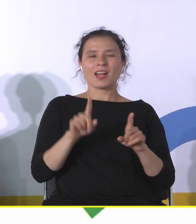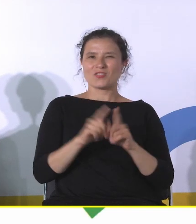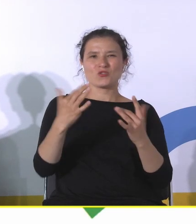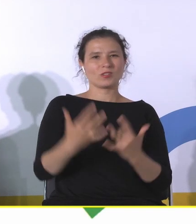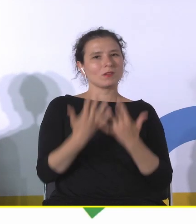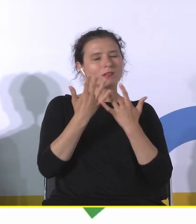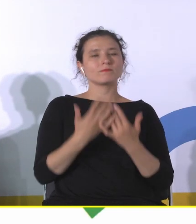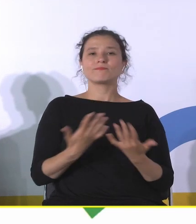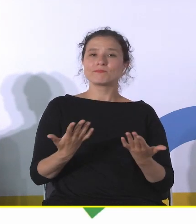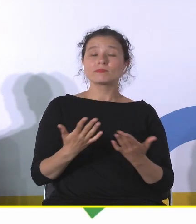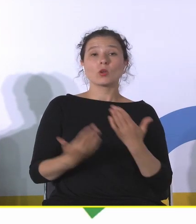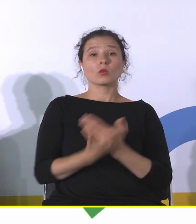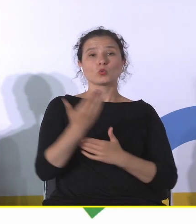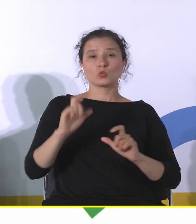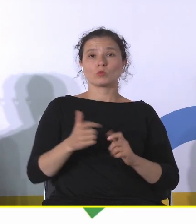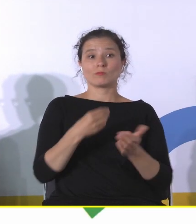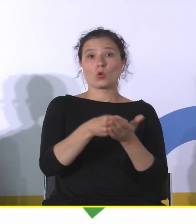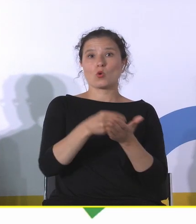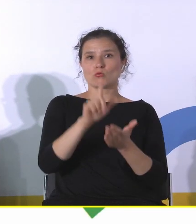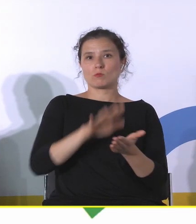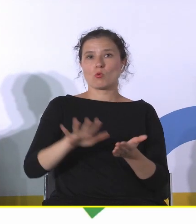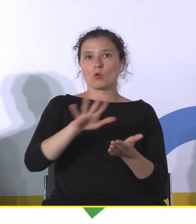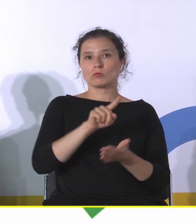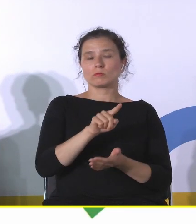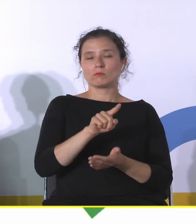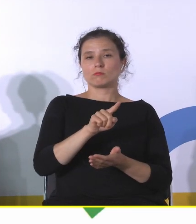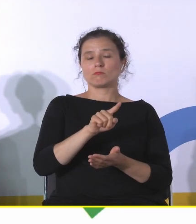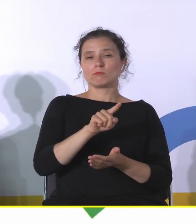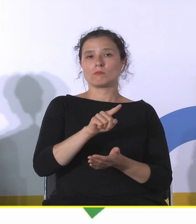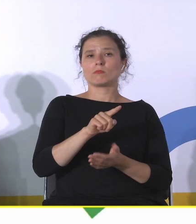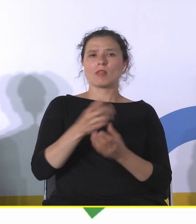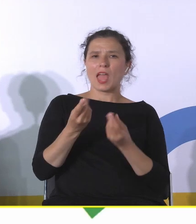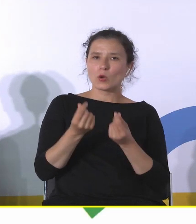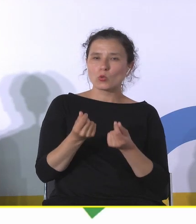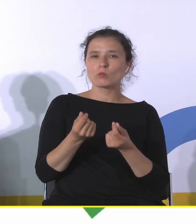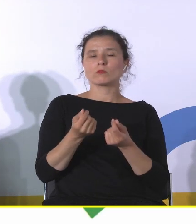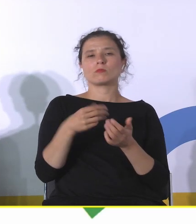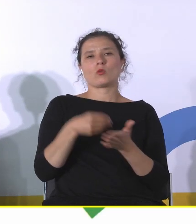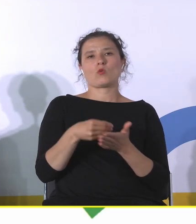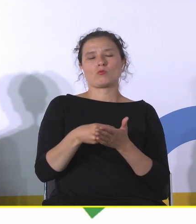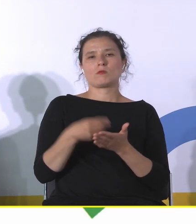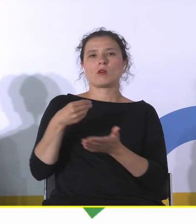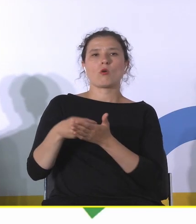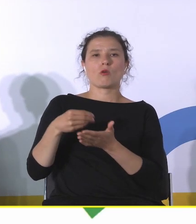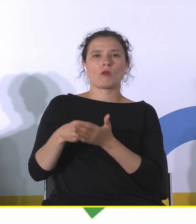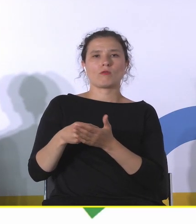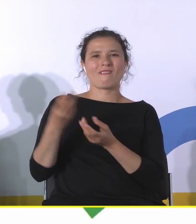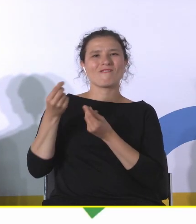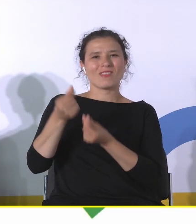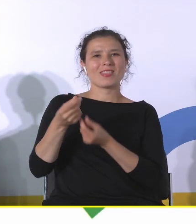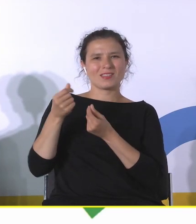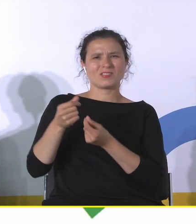znaczy okazuje się, że te koszty społeczne, koszty ekonomiczne, koszty finansowe, czysto